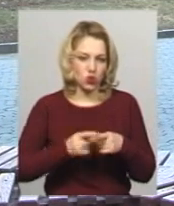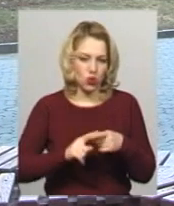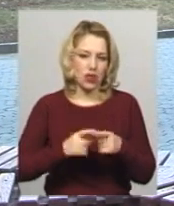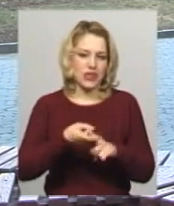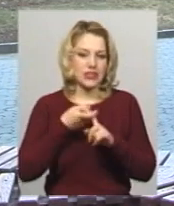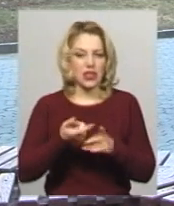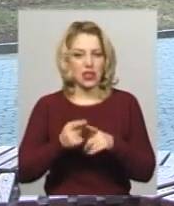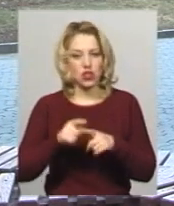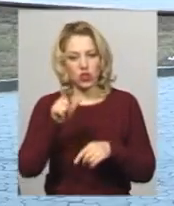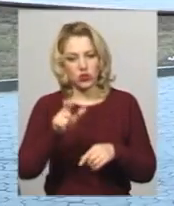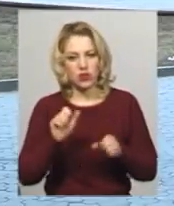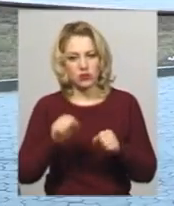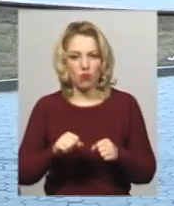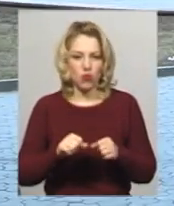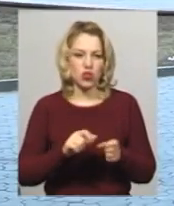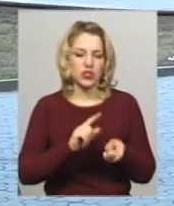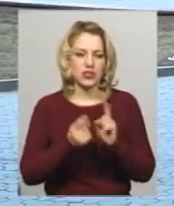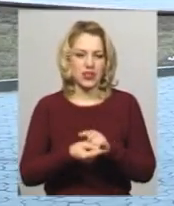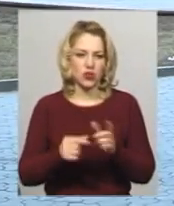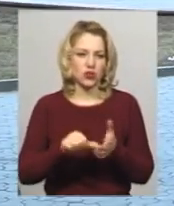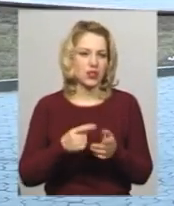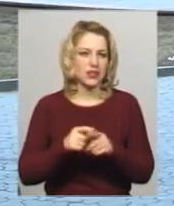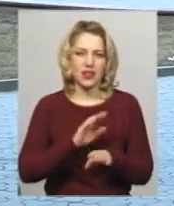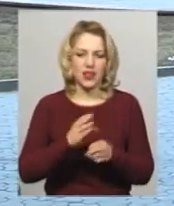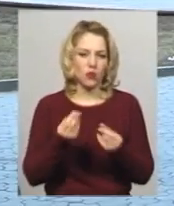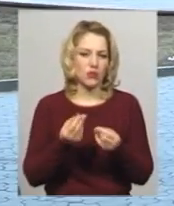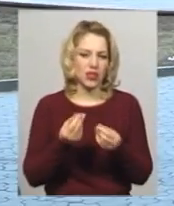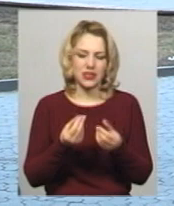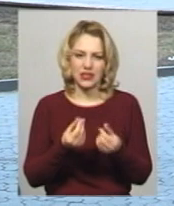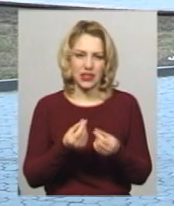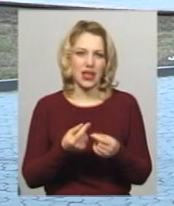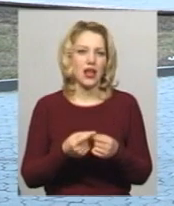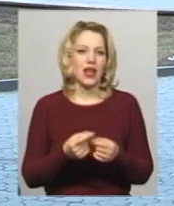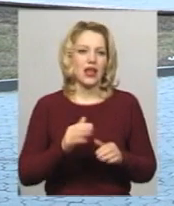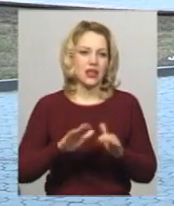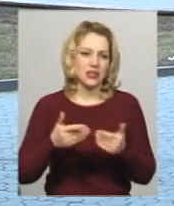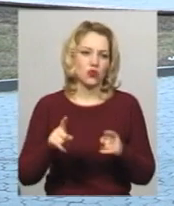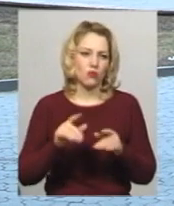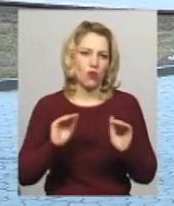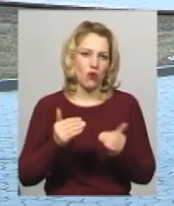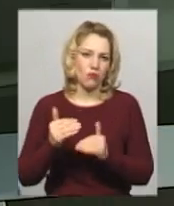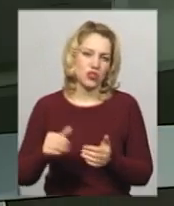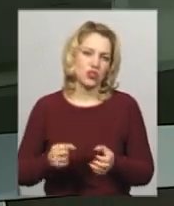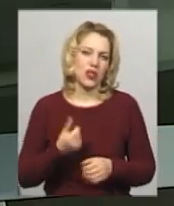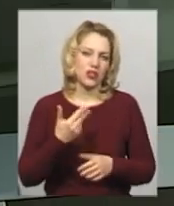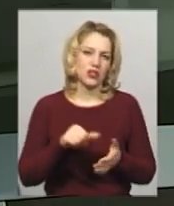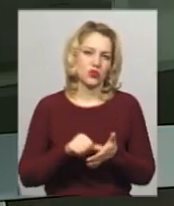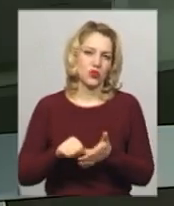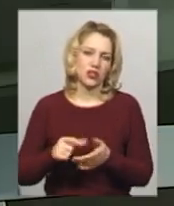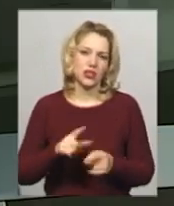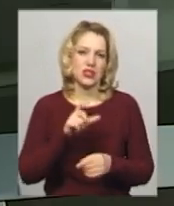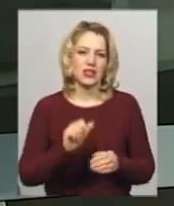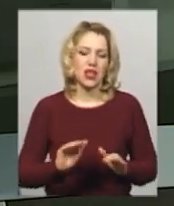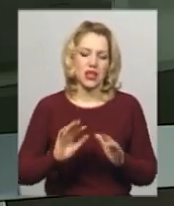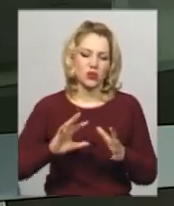чи зможе вона стати учасником. Це є абсолютно некомерційна ініціатива, саме тому є така обмежена кількість учасників». За